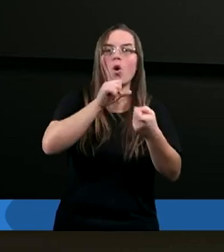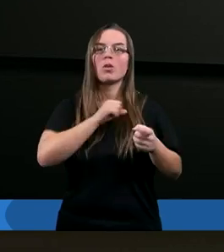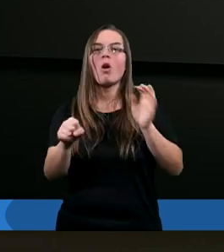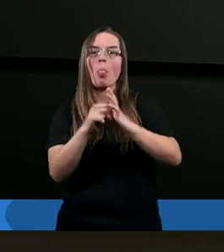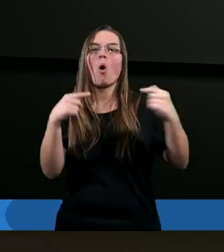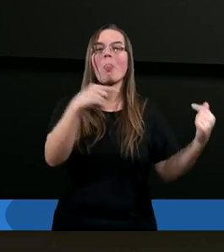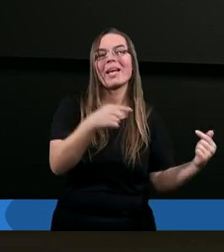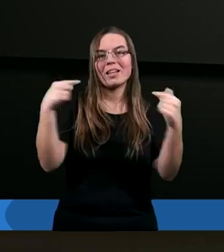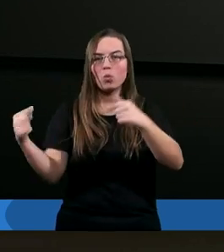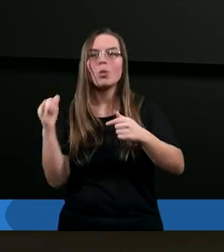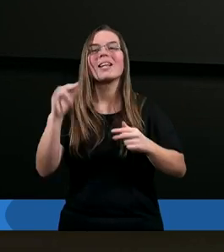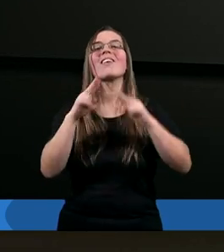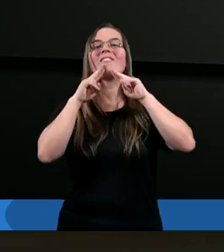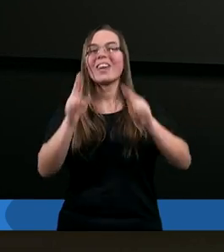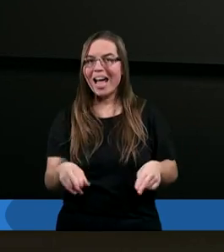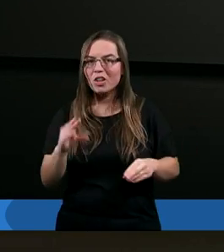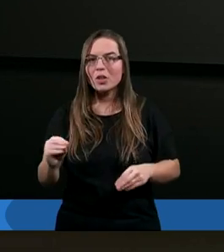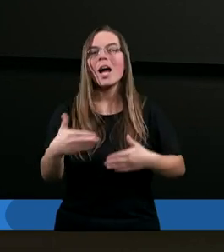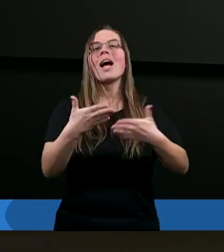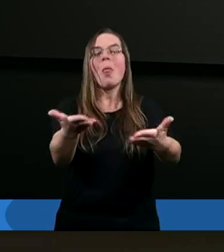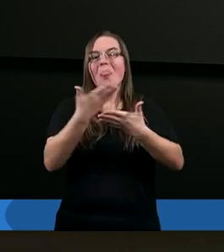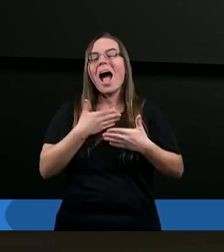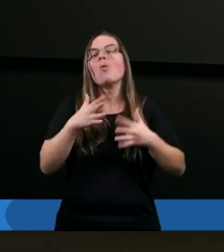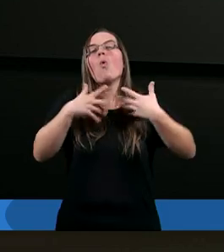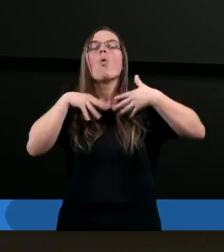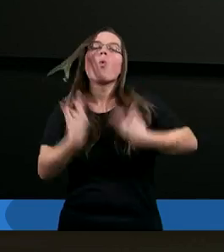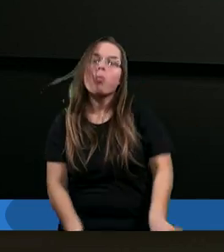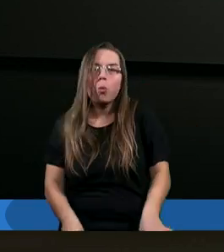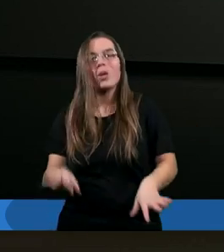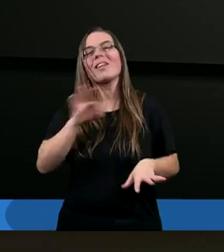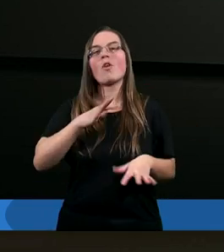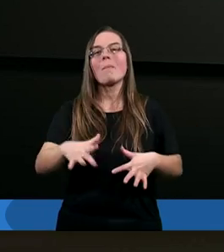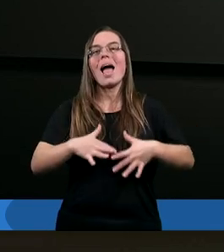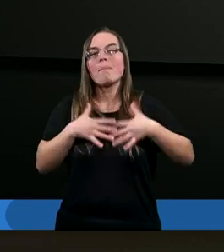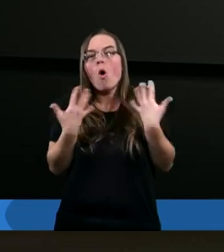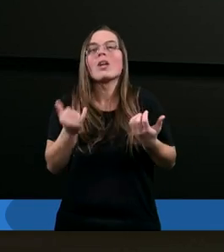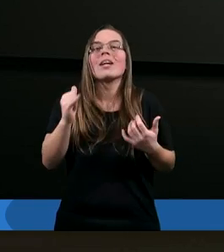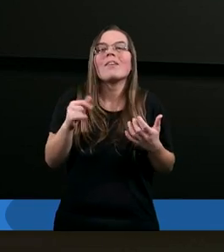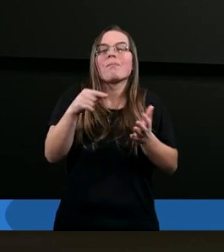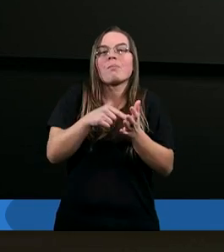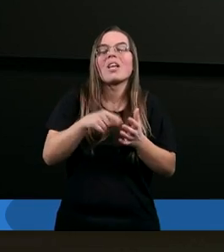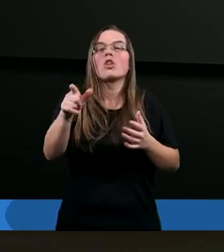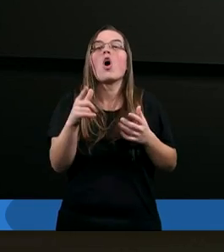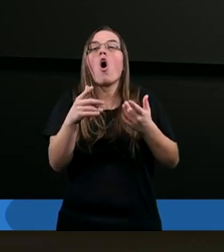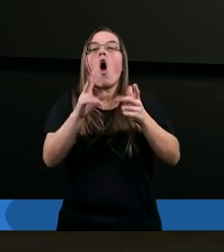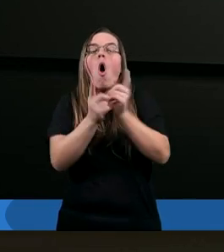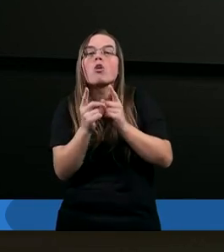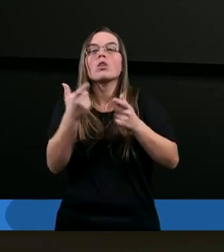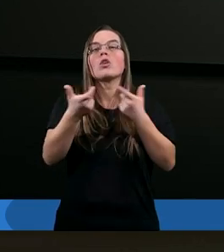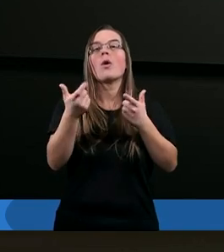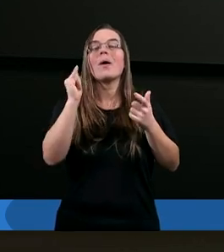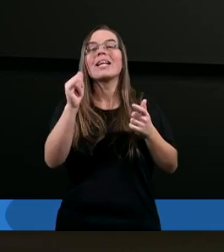No i wreszcie dał upust swoim emocjom, a też i wygłosił swoje